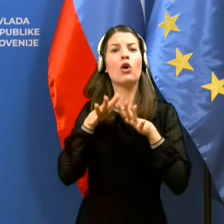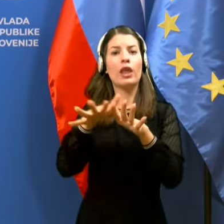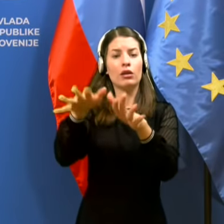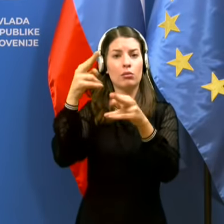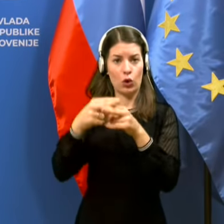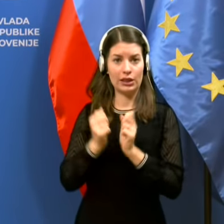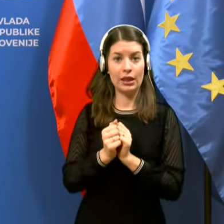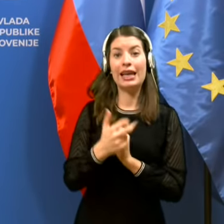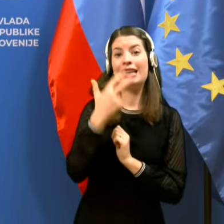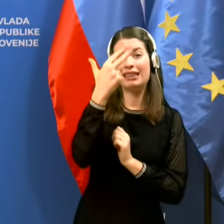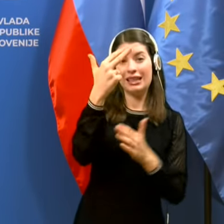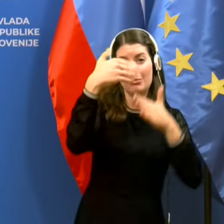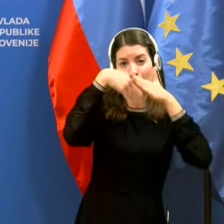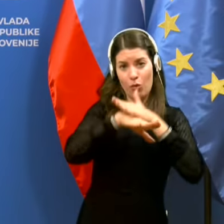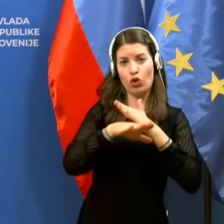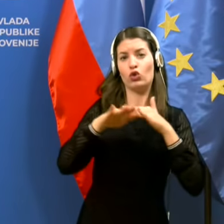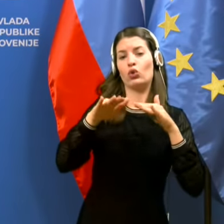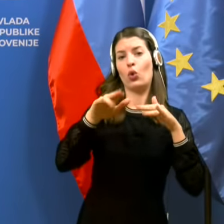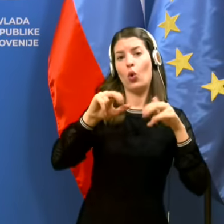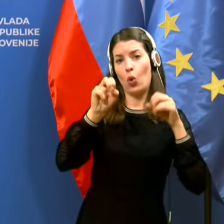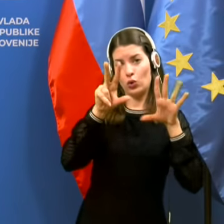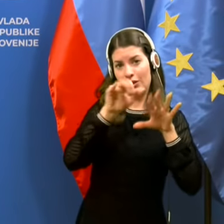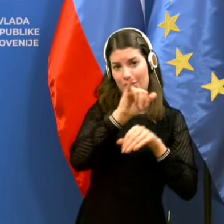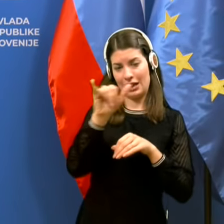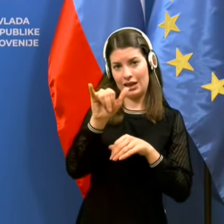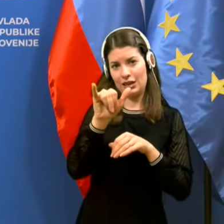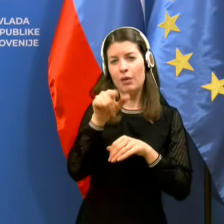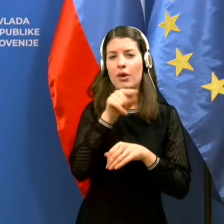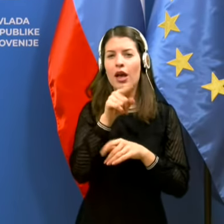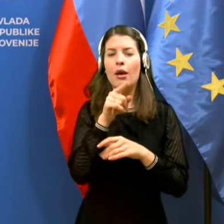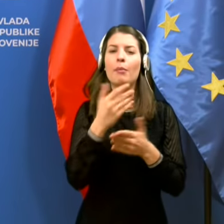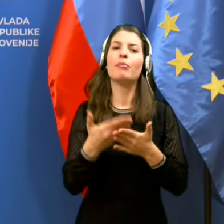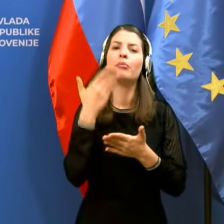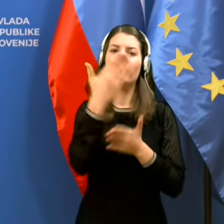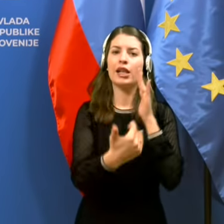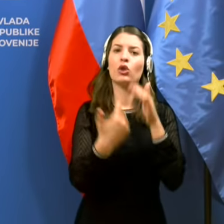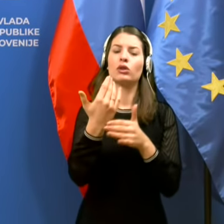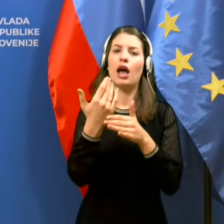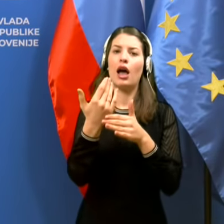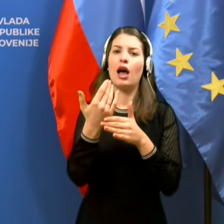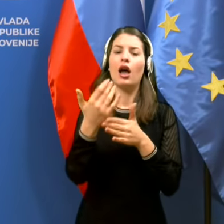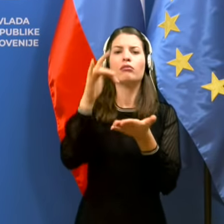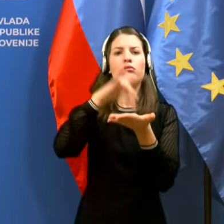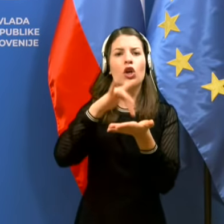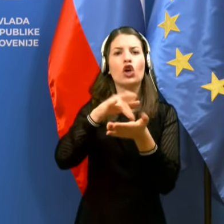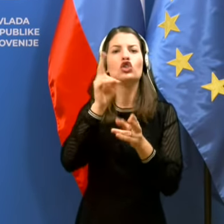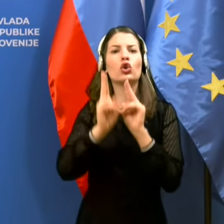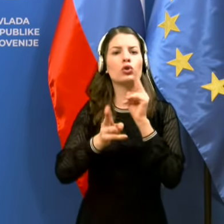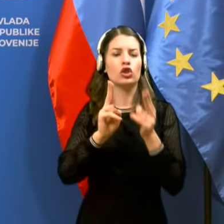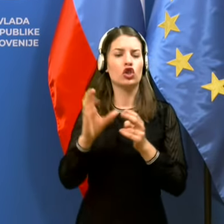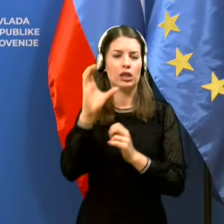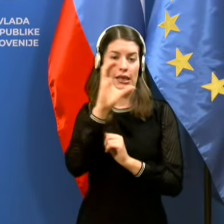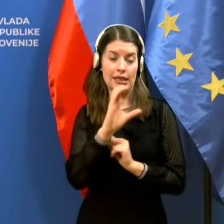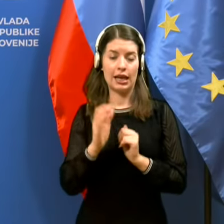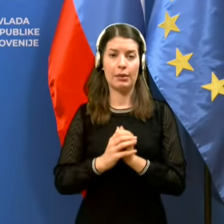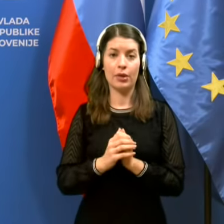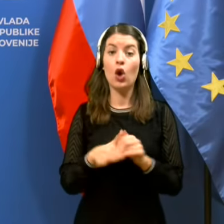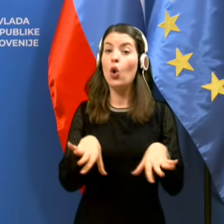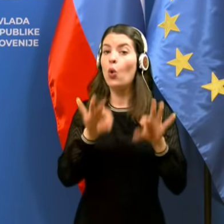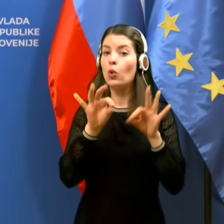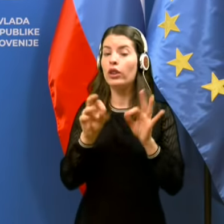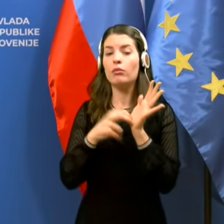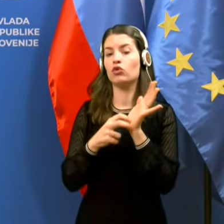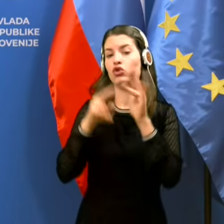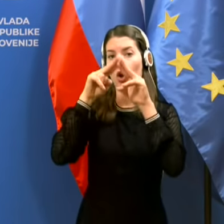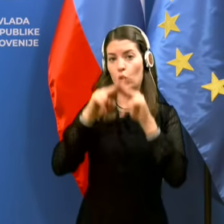zoper tri mladoletne osebe, pa so policisti podali tudi obdružilni predlog na krajno sodišče v celje. Ugotovljajo pa se tudi še drugi postopki